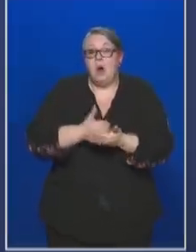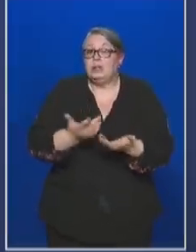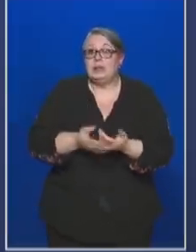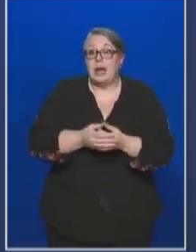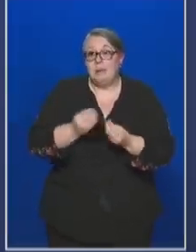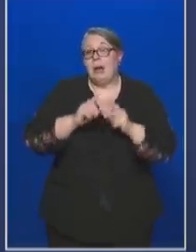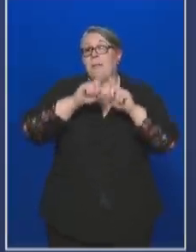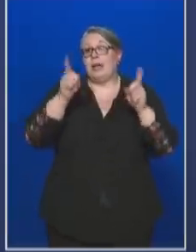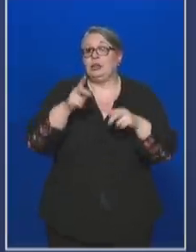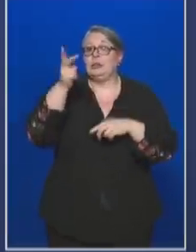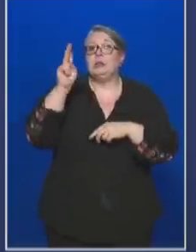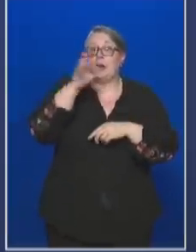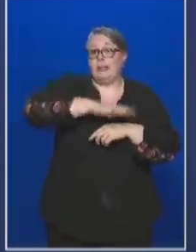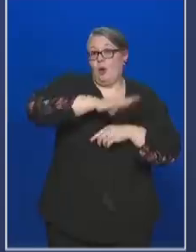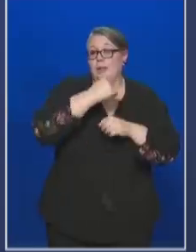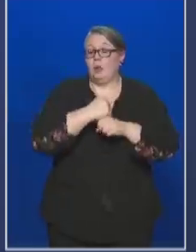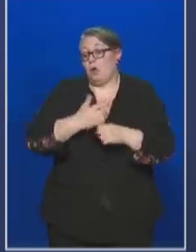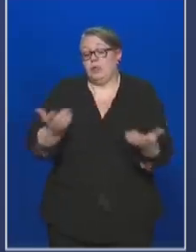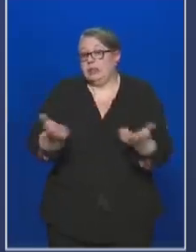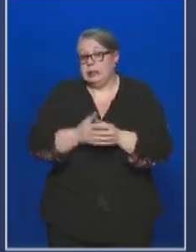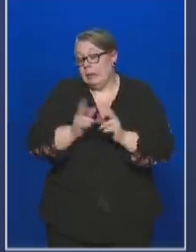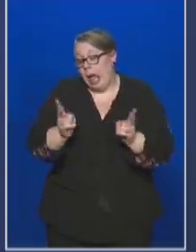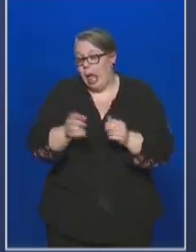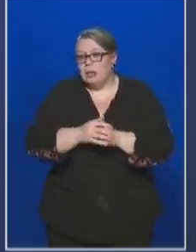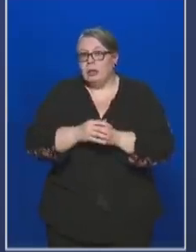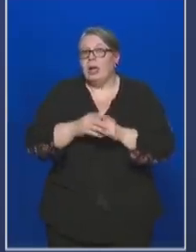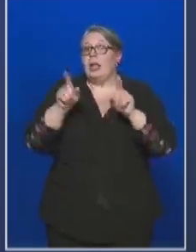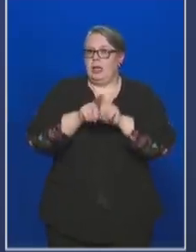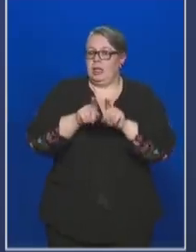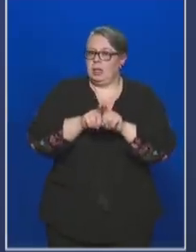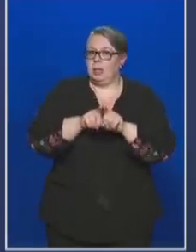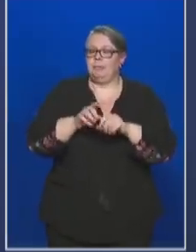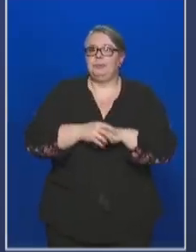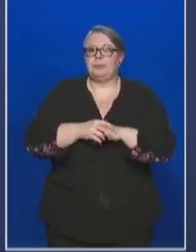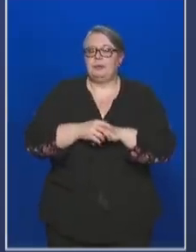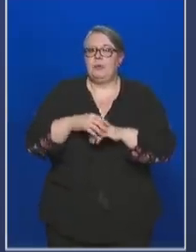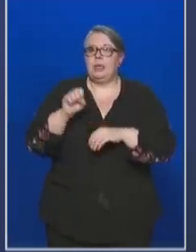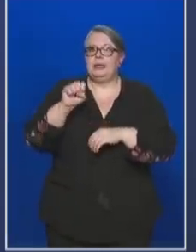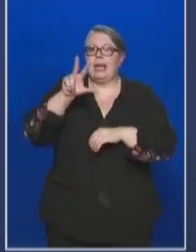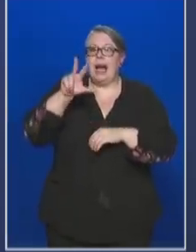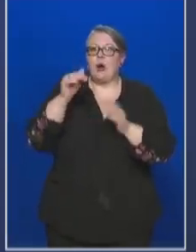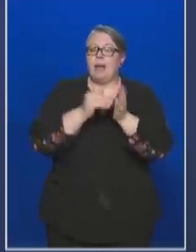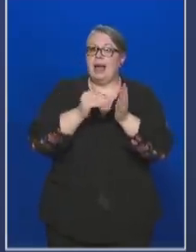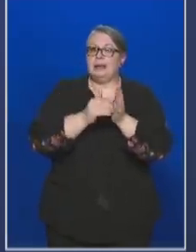mert akár másik szakterületen is dolgozik. Így módon 13